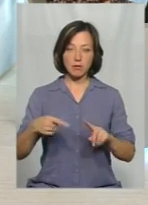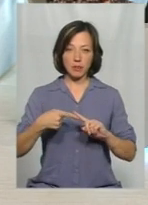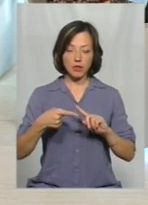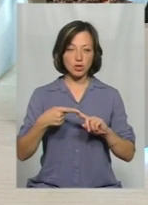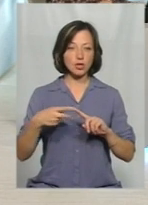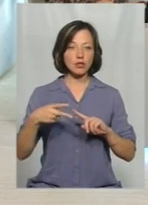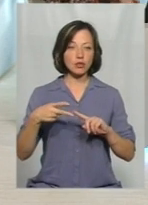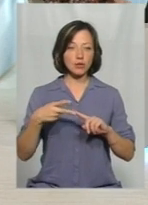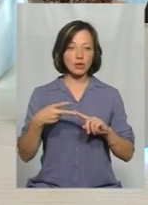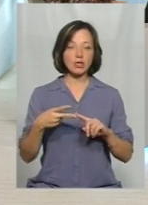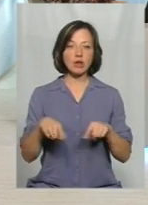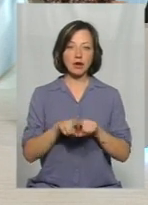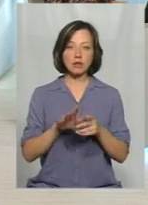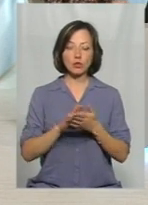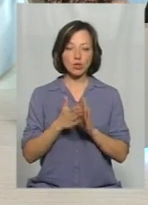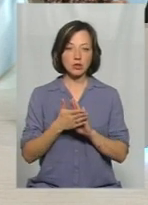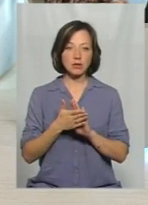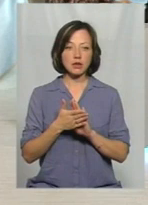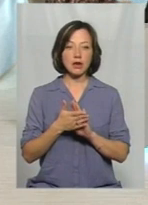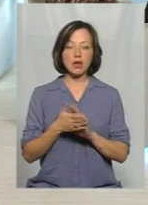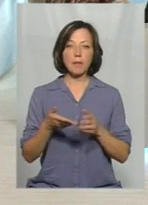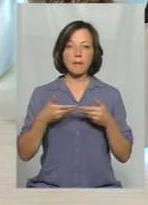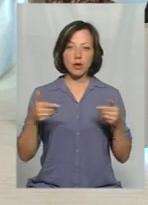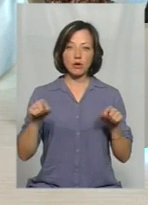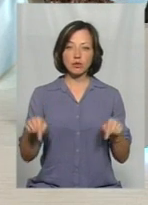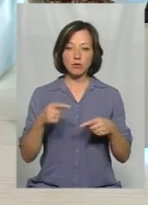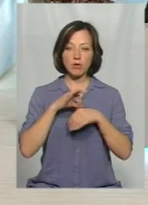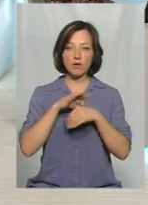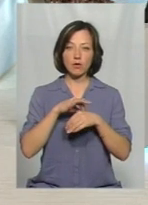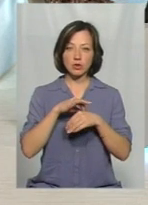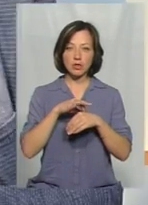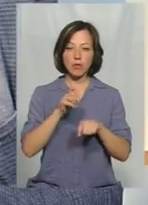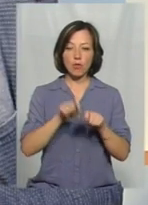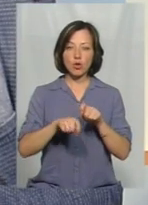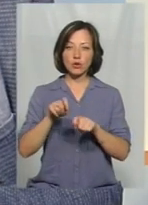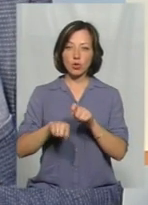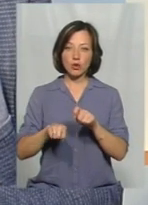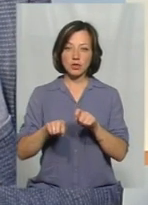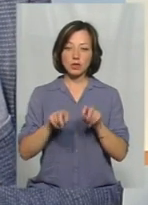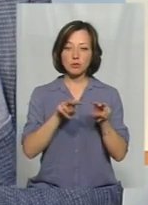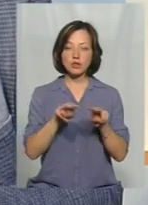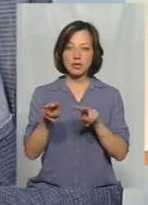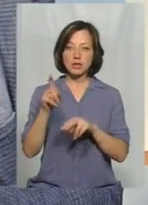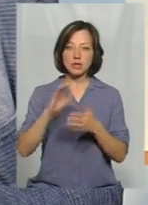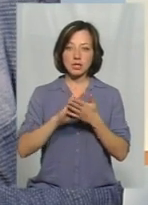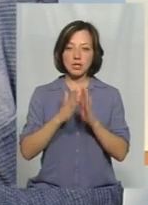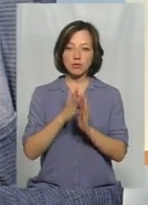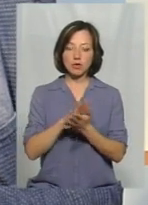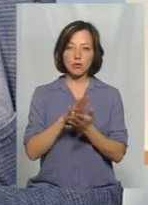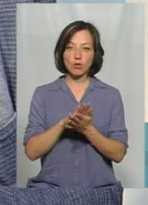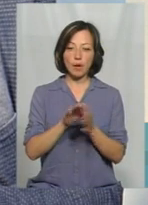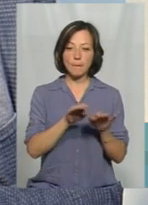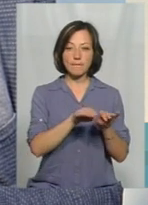І так як склалася така ситуація, то нами організовано і проводиться кризове моніторингове спостереження за станом забруднення